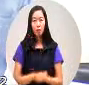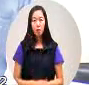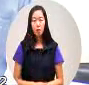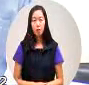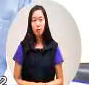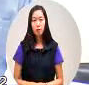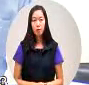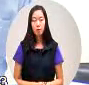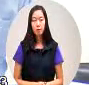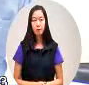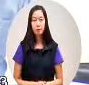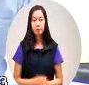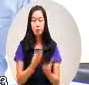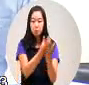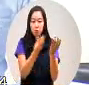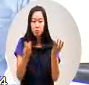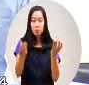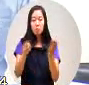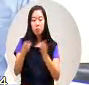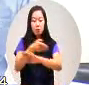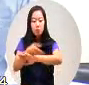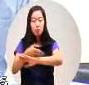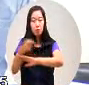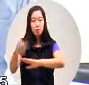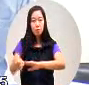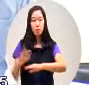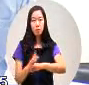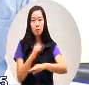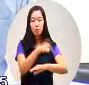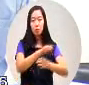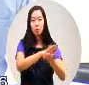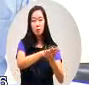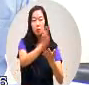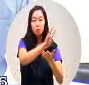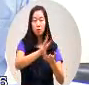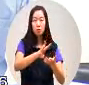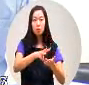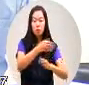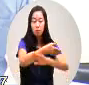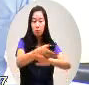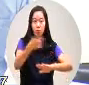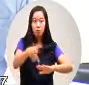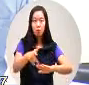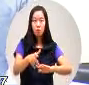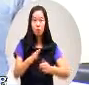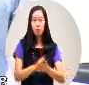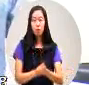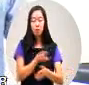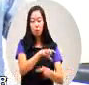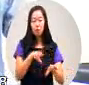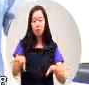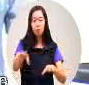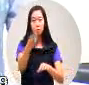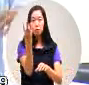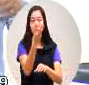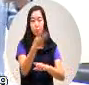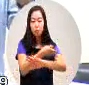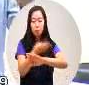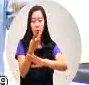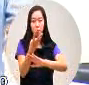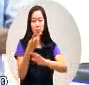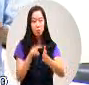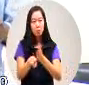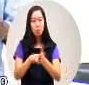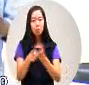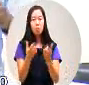那么其中的拉库斯西还有清水西布团布纳斯西一直